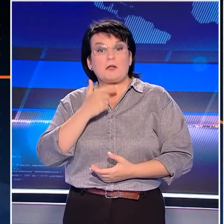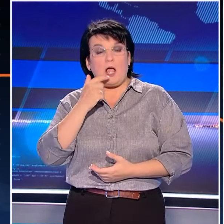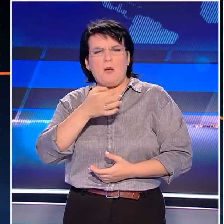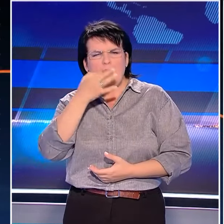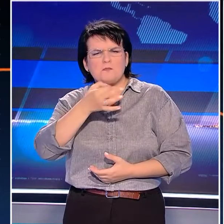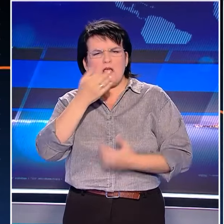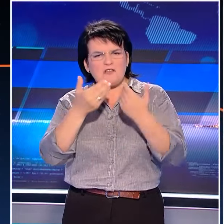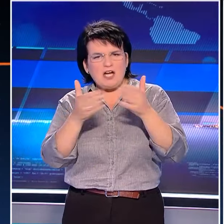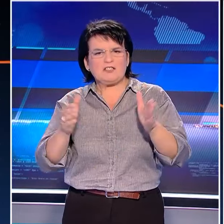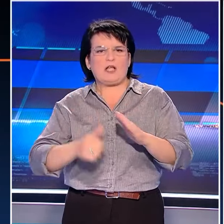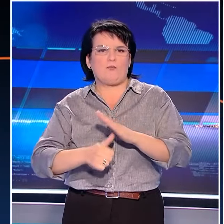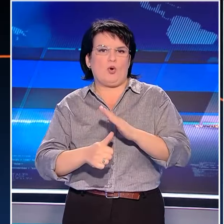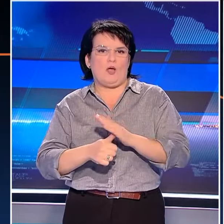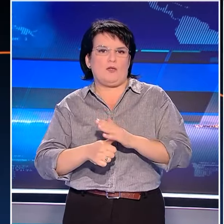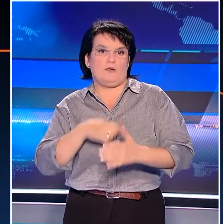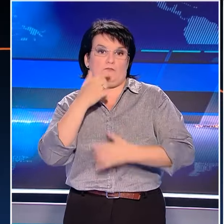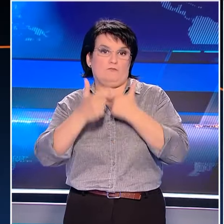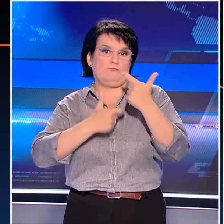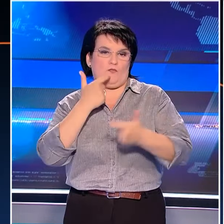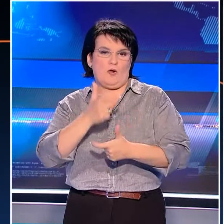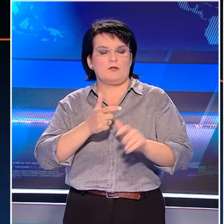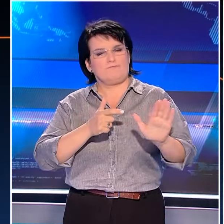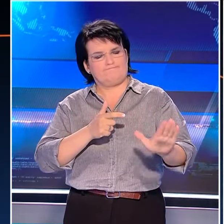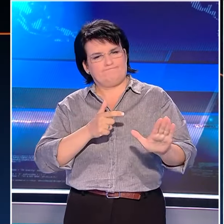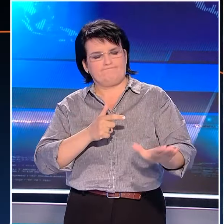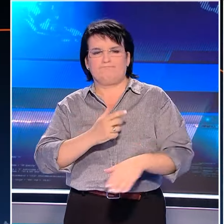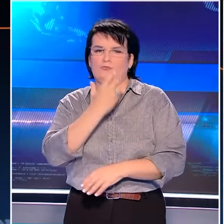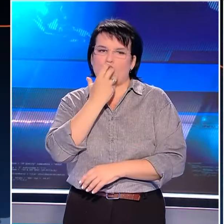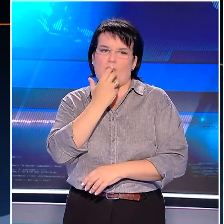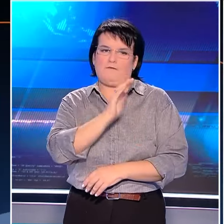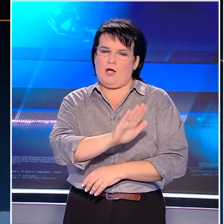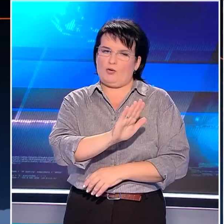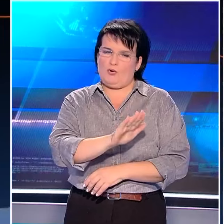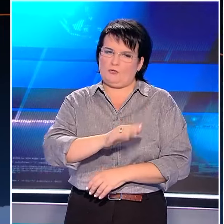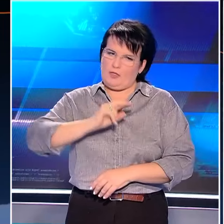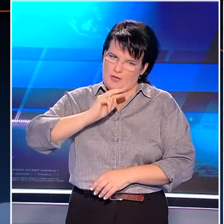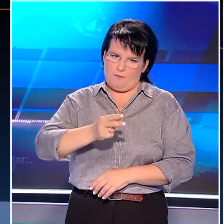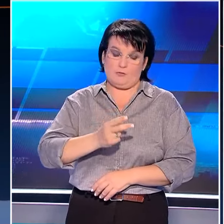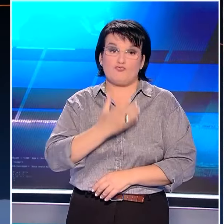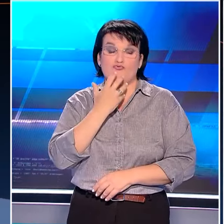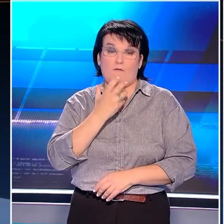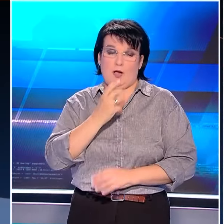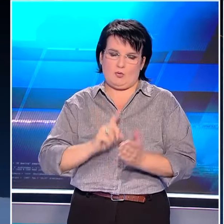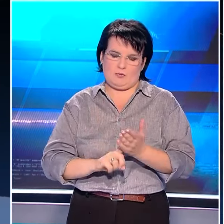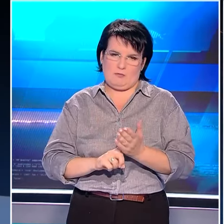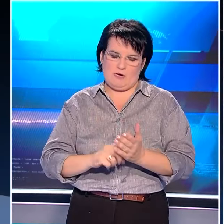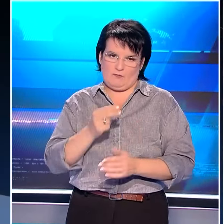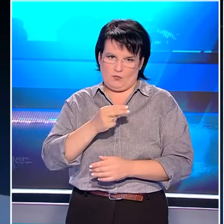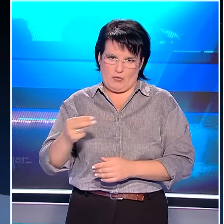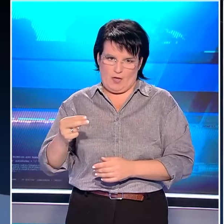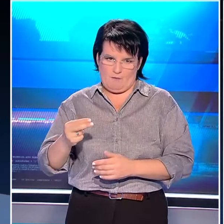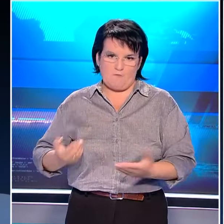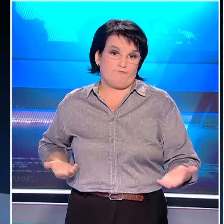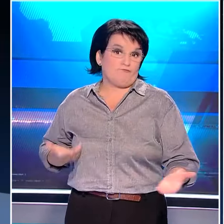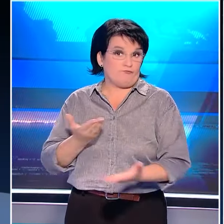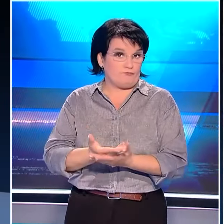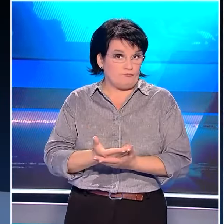στη